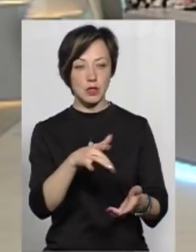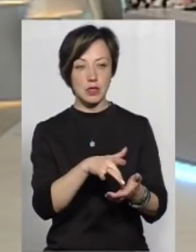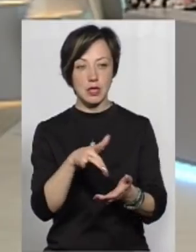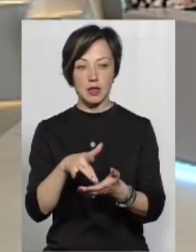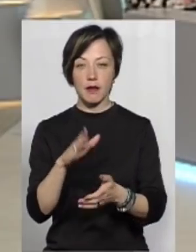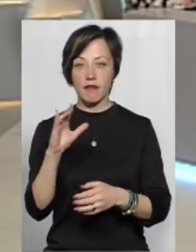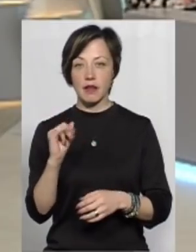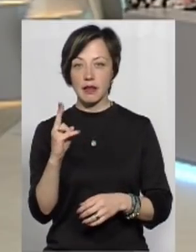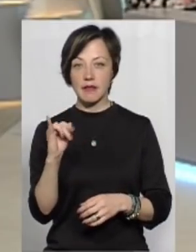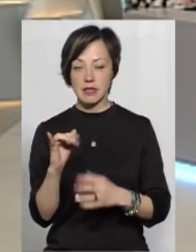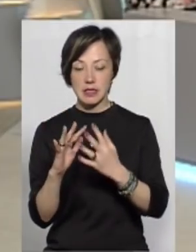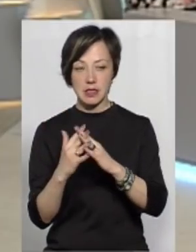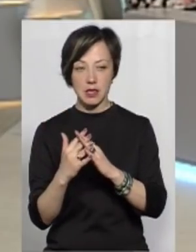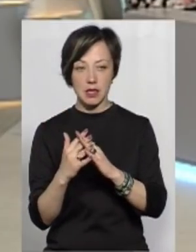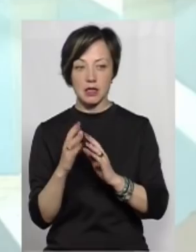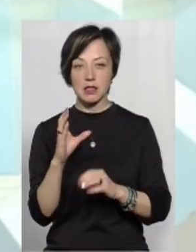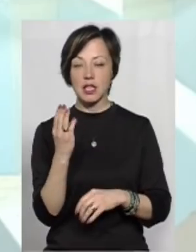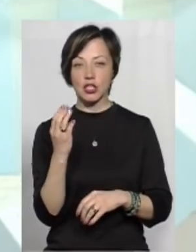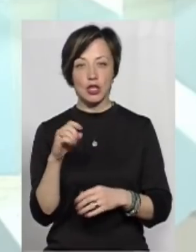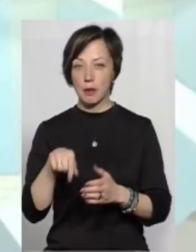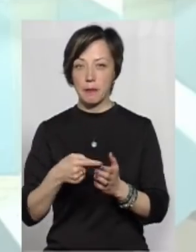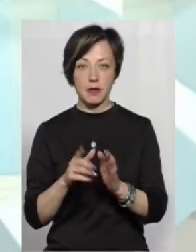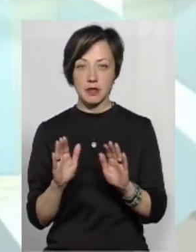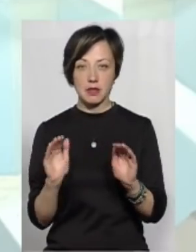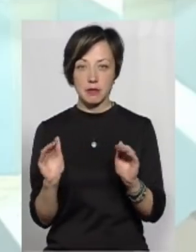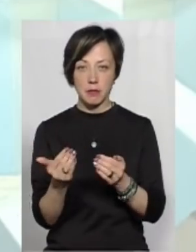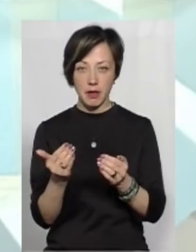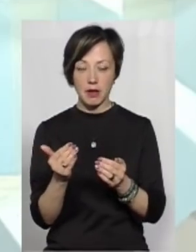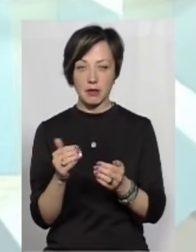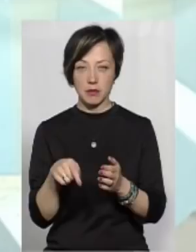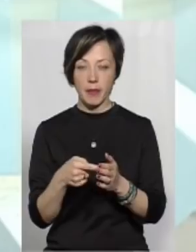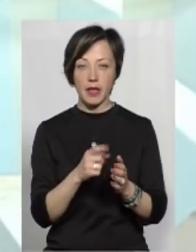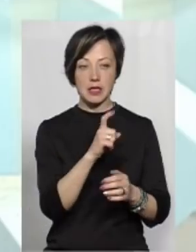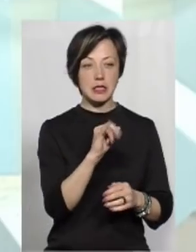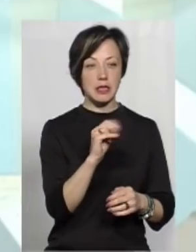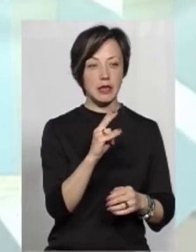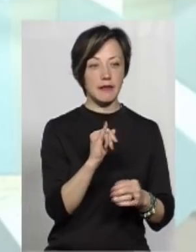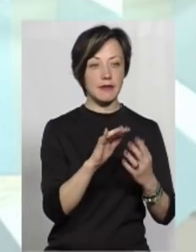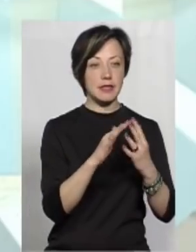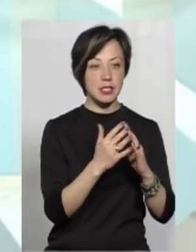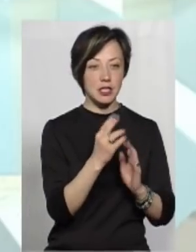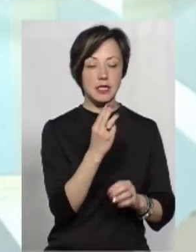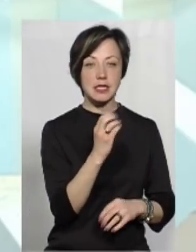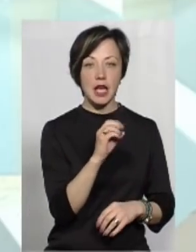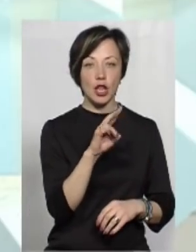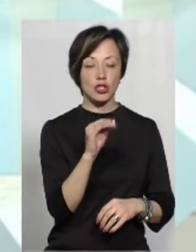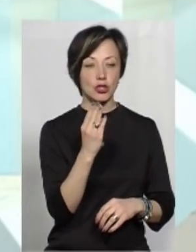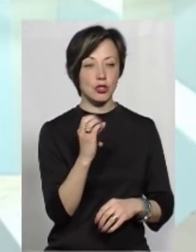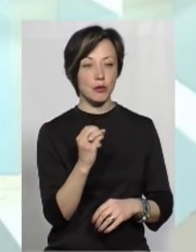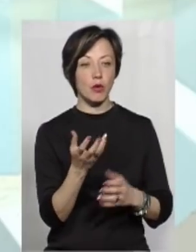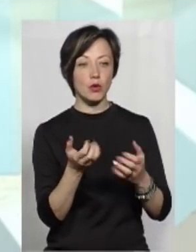а в нас в Інківці селище, статус не міста, селище, і з Інків селище, тому ми